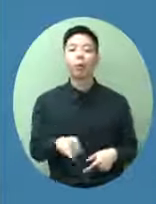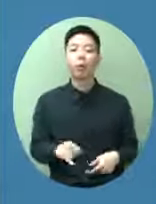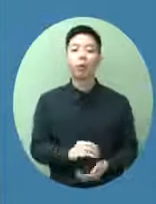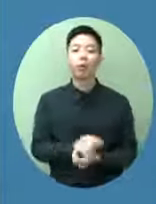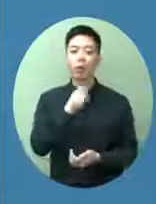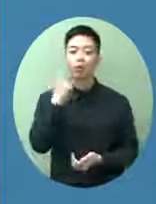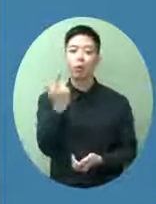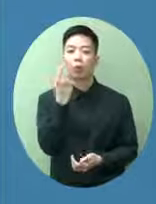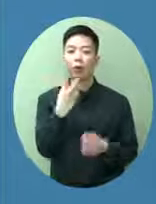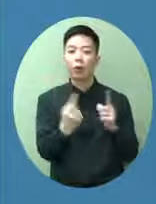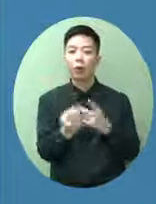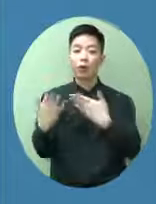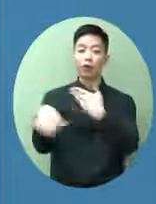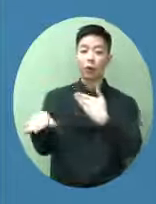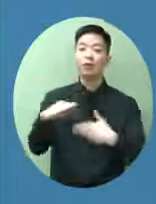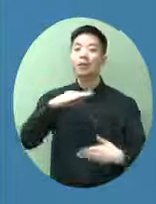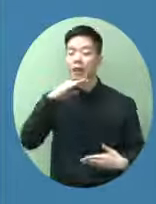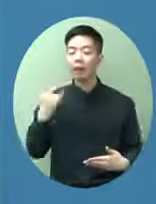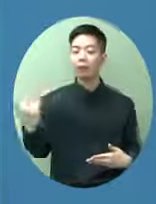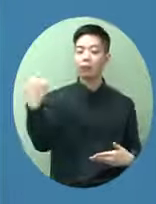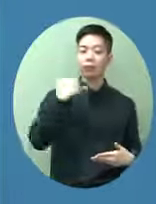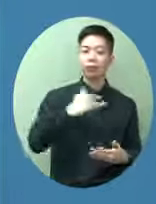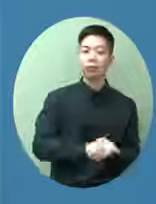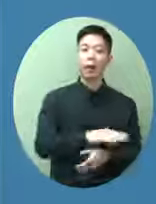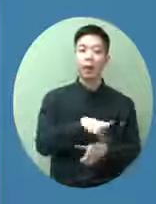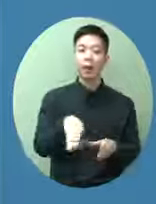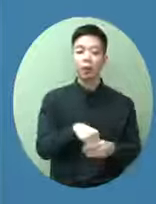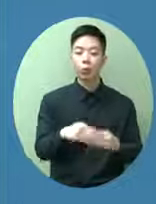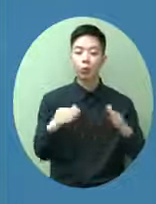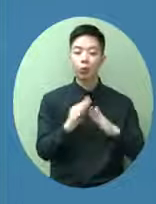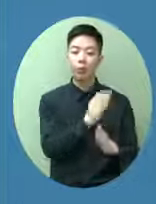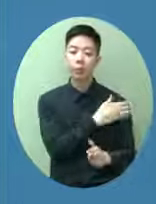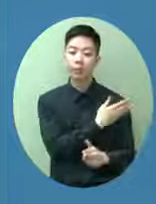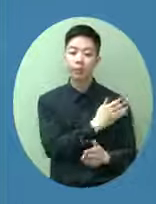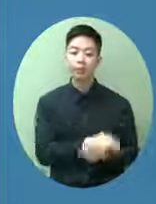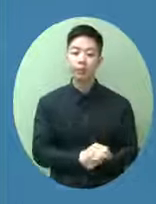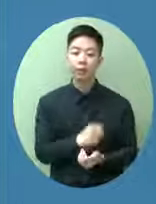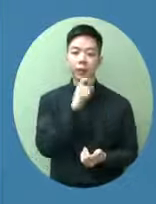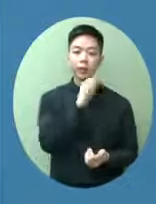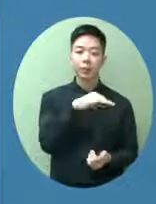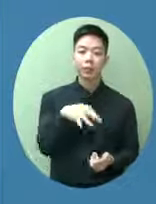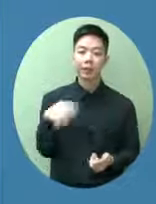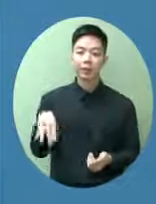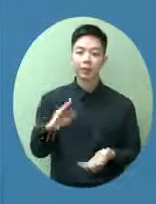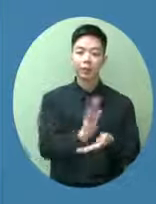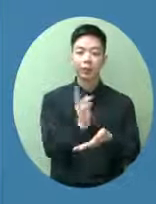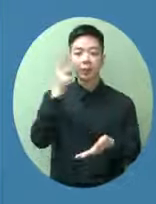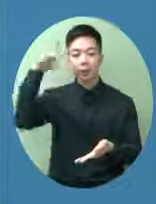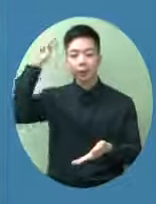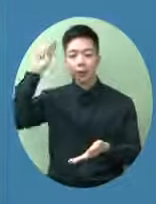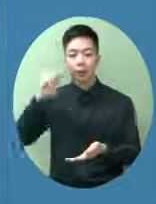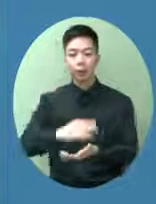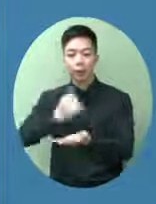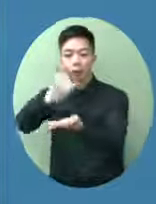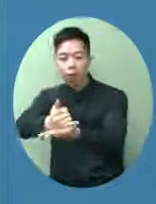很多特別是外籍用工據說有幾千人在菲律賓和印尼這兩個國家要回來他們的僱